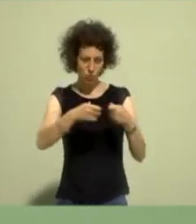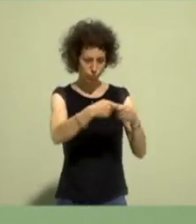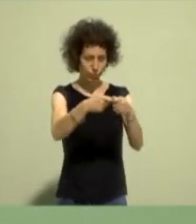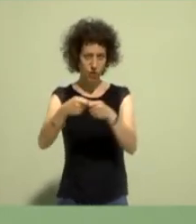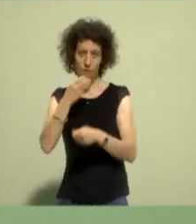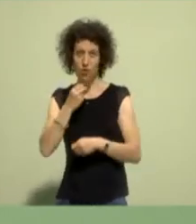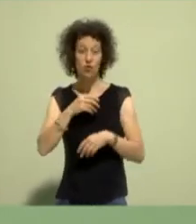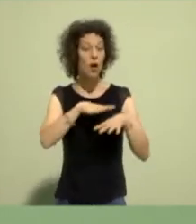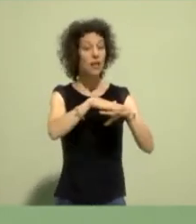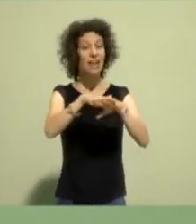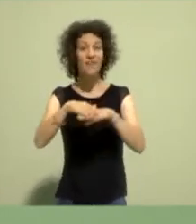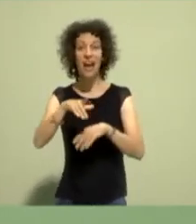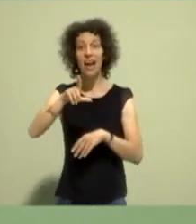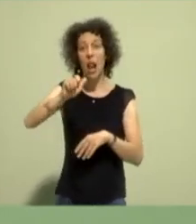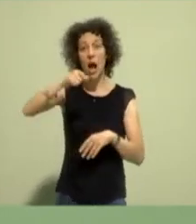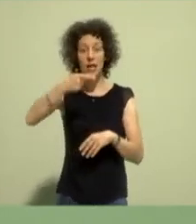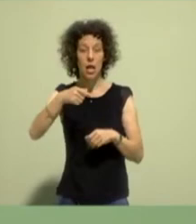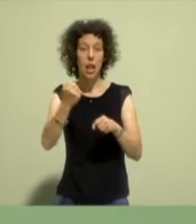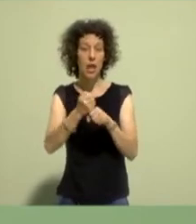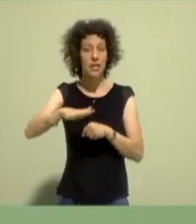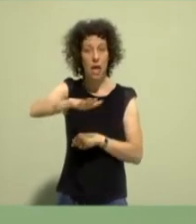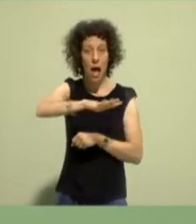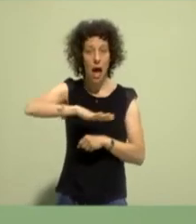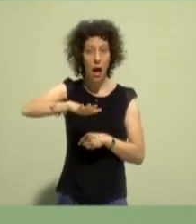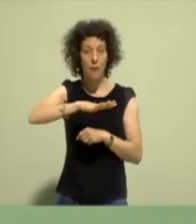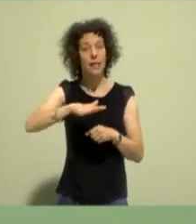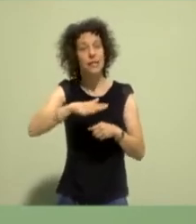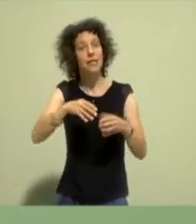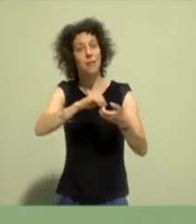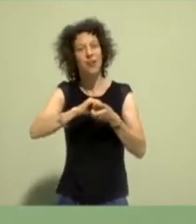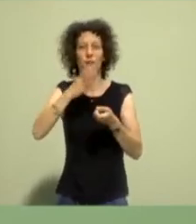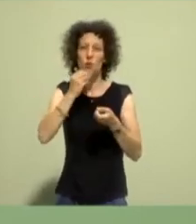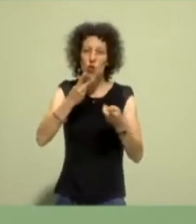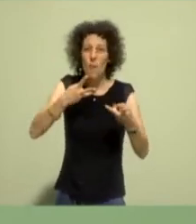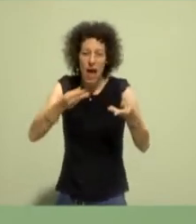Netzwerke sowie Landesarbeitsgemeinschaften noch stärker als Fing-Tanks unserer Partei nutzen.